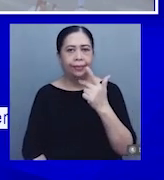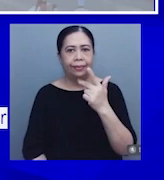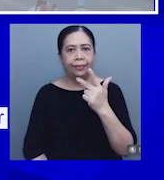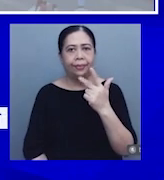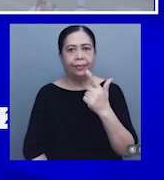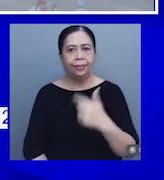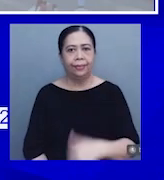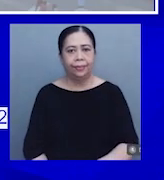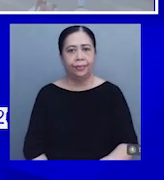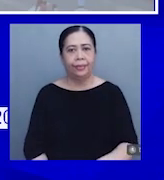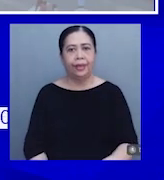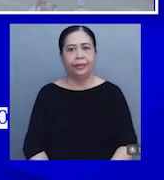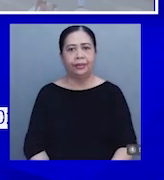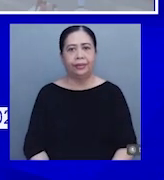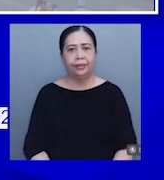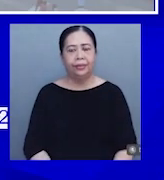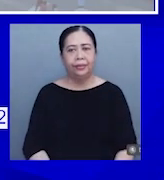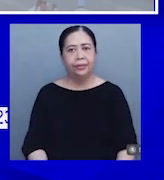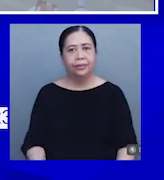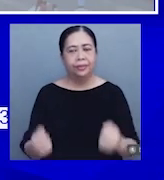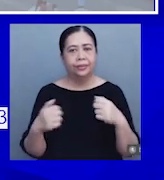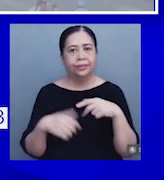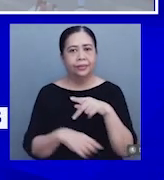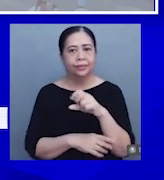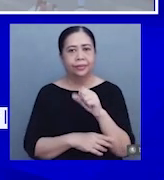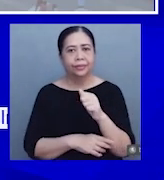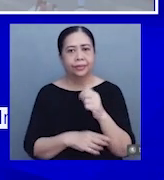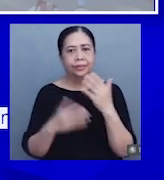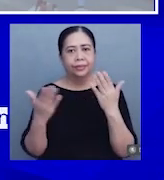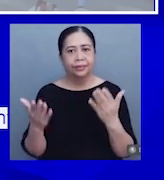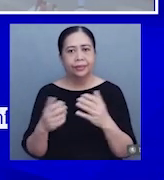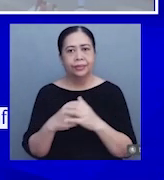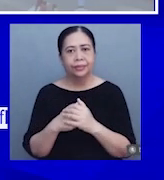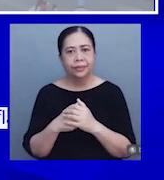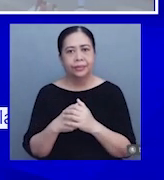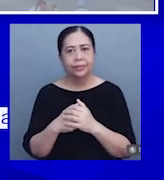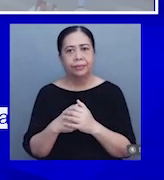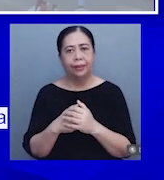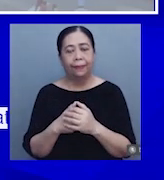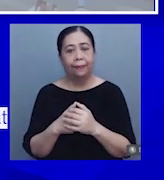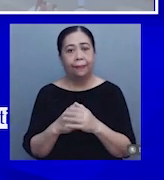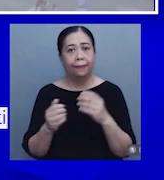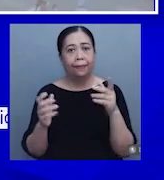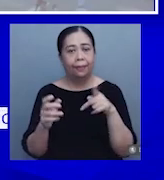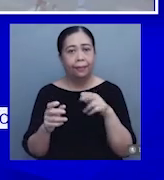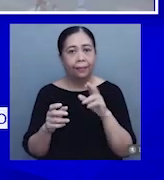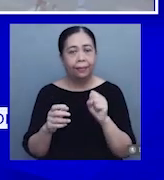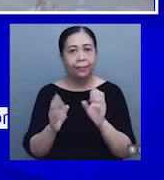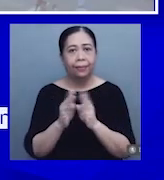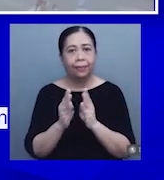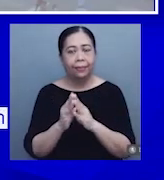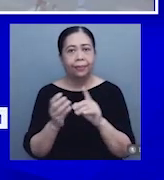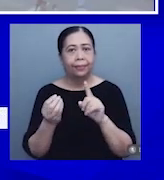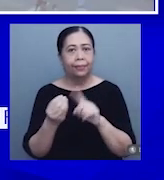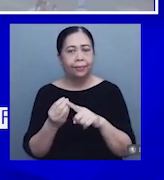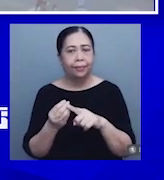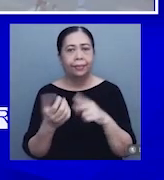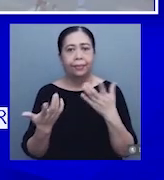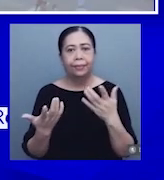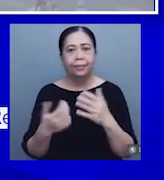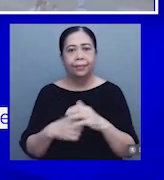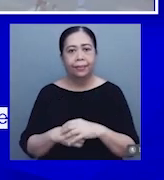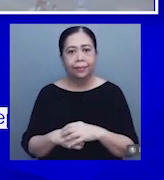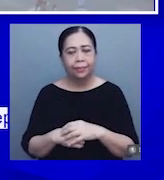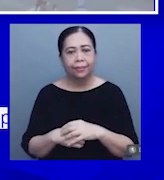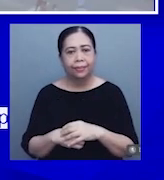Ang Philippine Statistics Authority ay lubos na nagagalak sa inyong paglahok sa press conference tungkol sa inflation sa bansa.